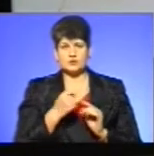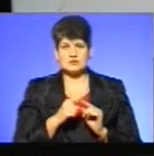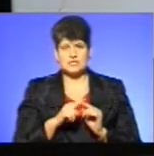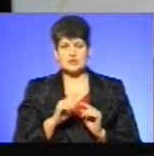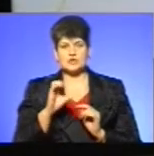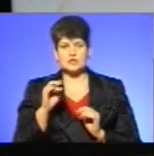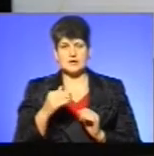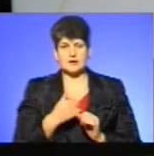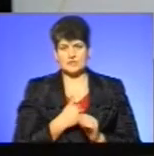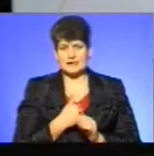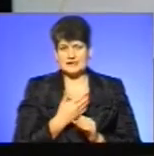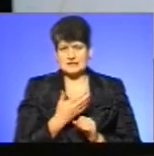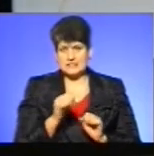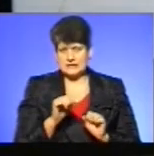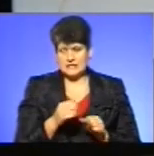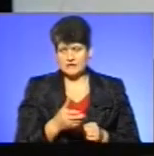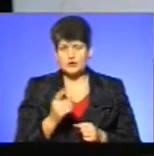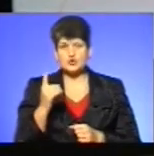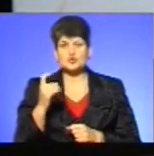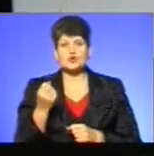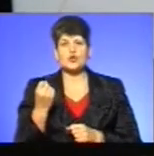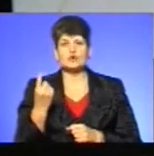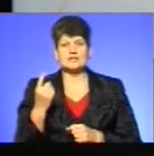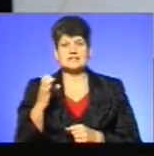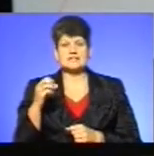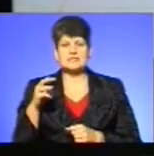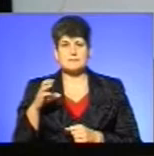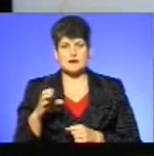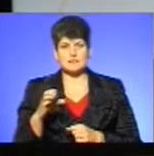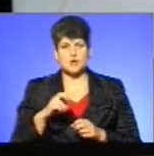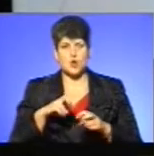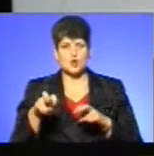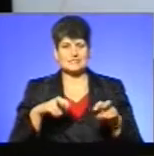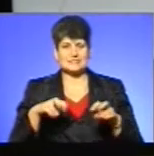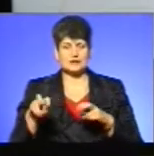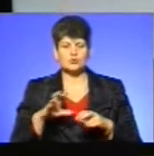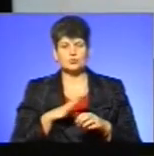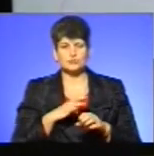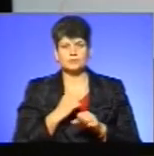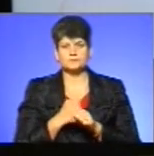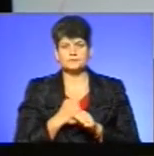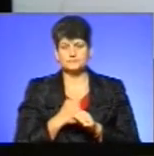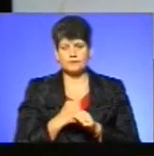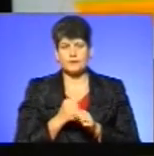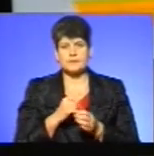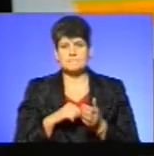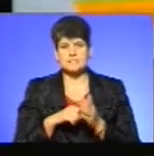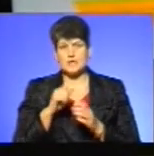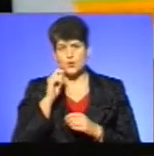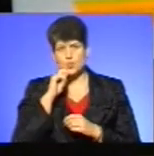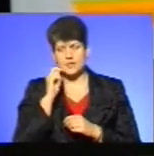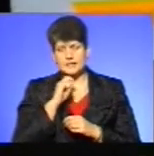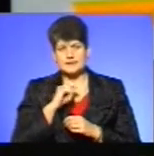ініціативи, 111 смс-розсилок було здійснено у містах України.